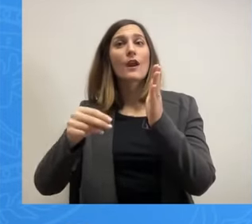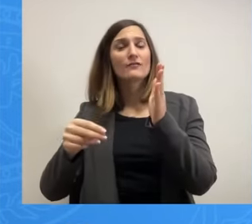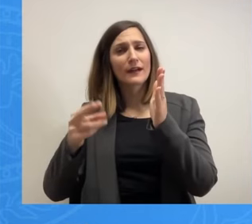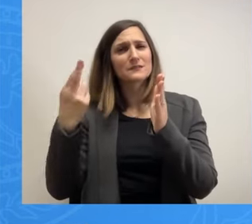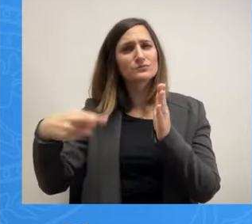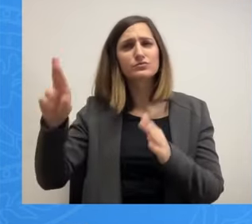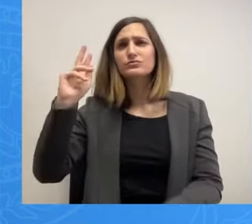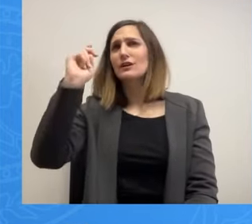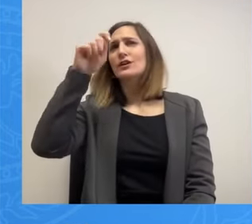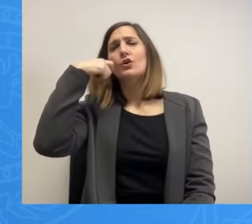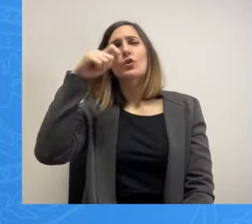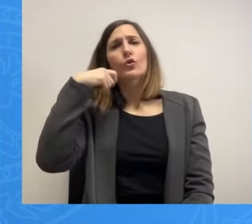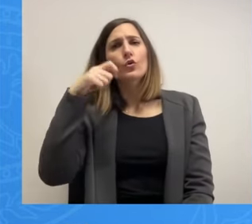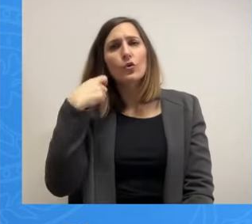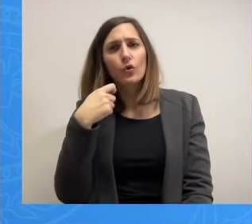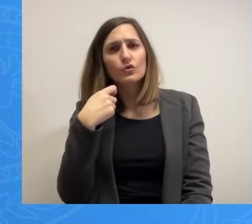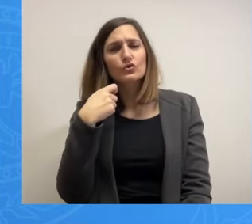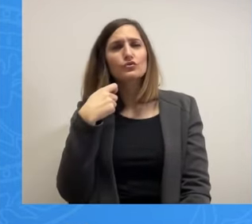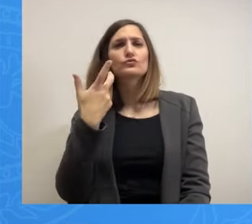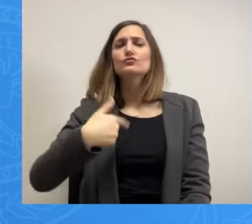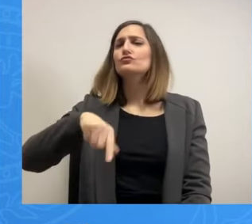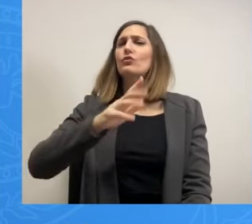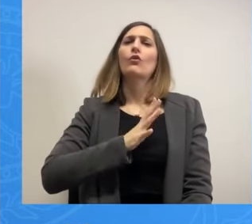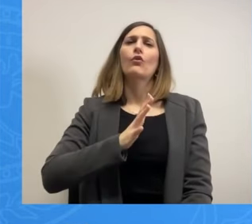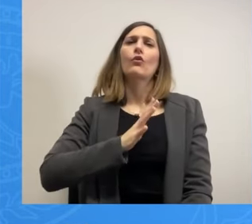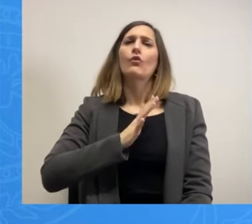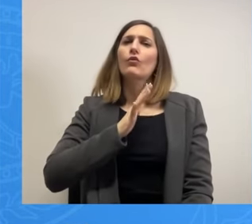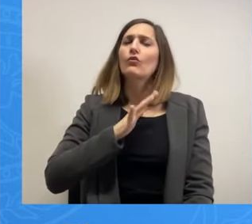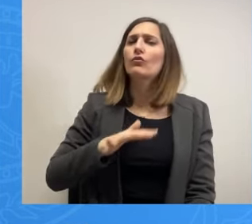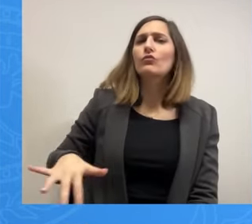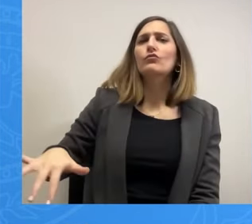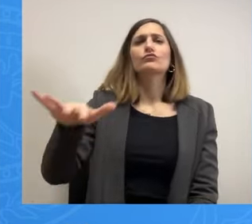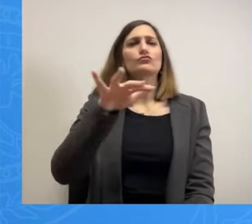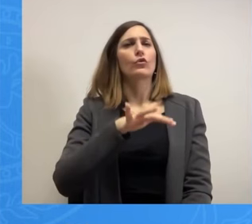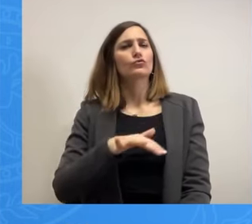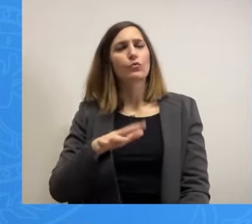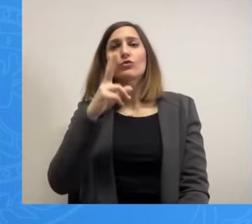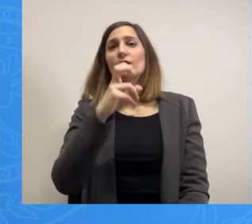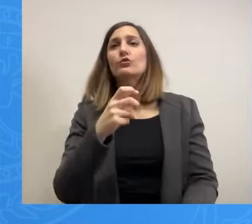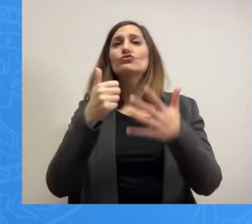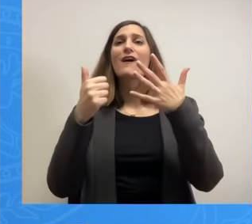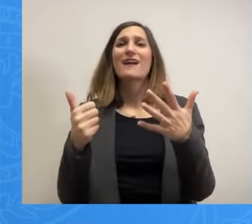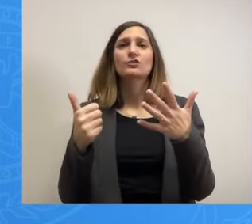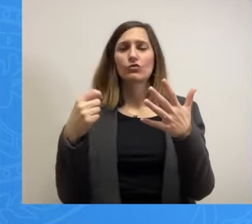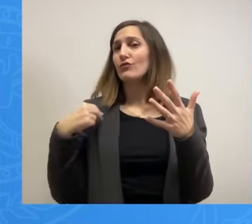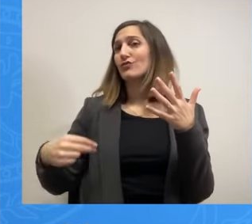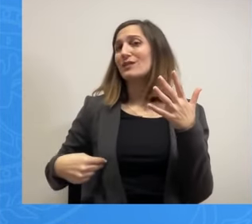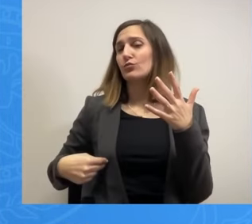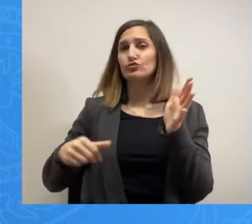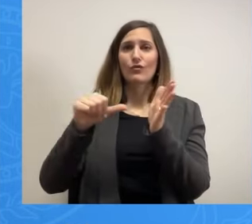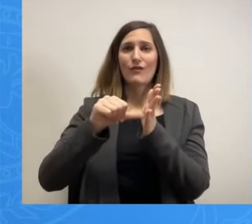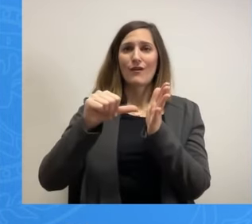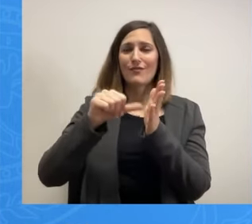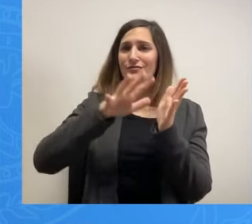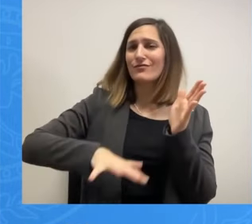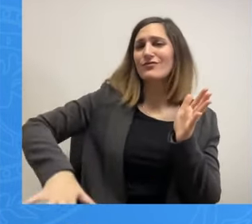γονείς και από του κόσμου που βρίσκεται γύρω από το 27ο Δημοτικό Σχολείο Αθήνας, Φωκίονος Νέγρη,